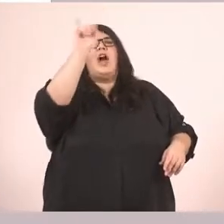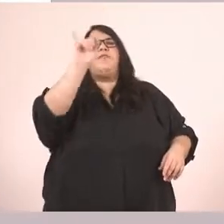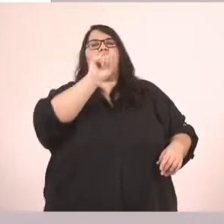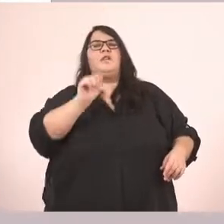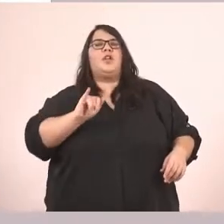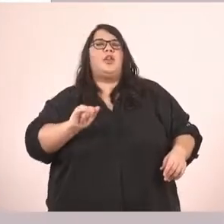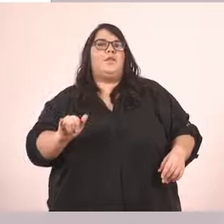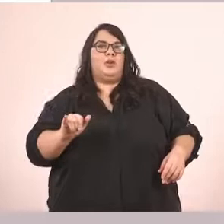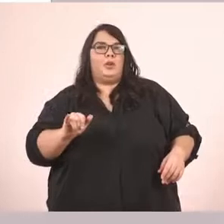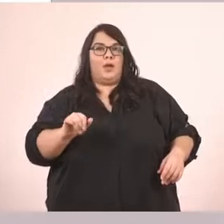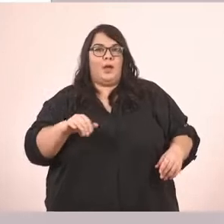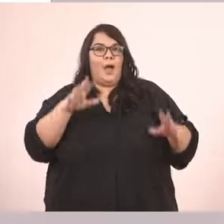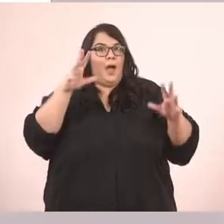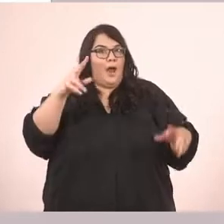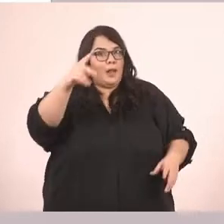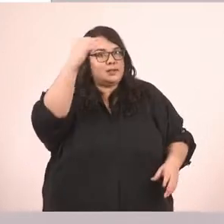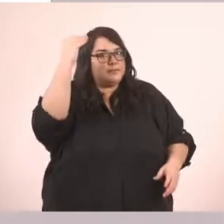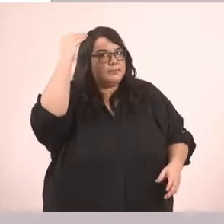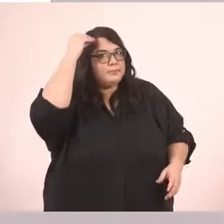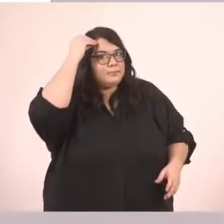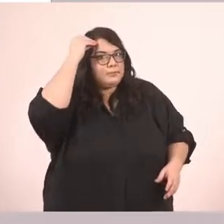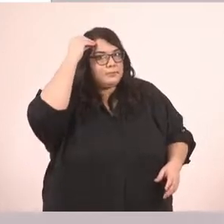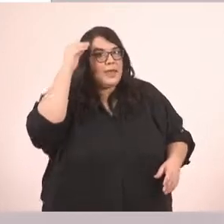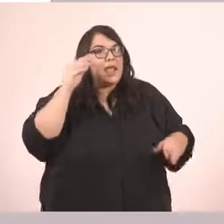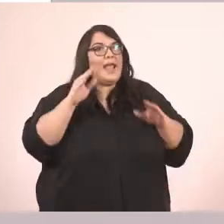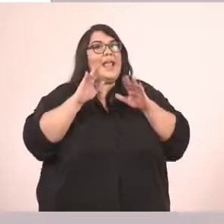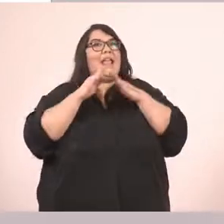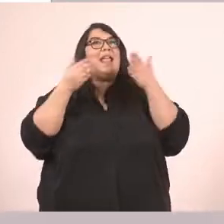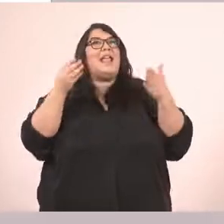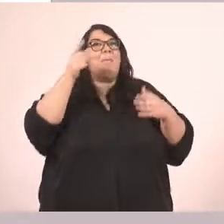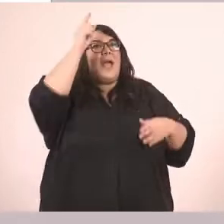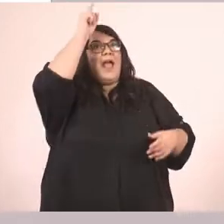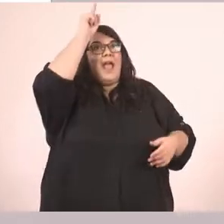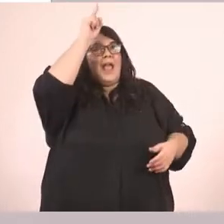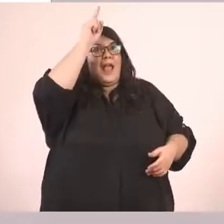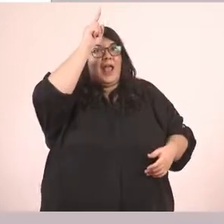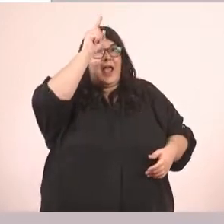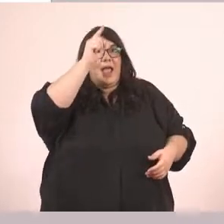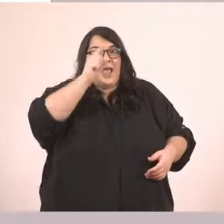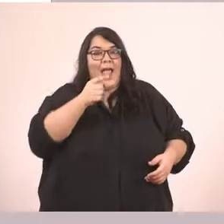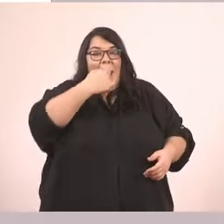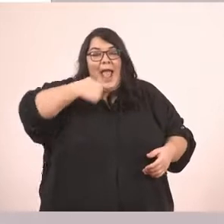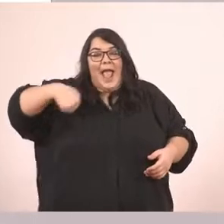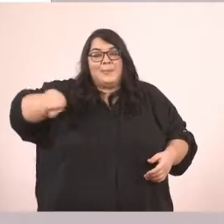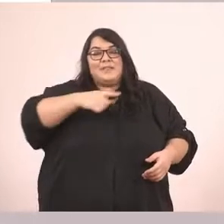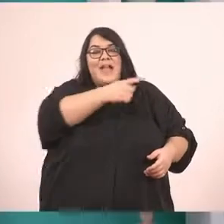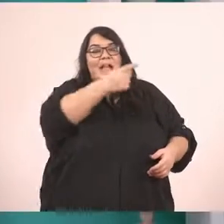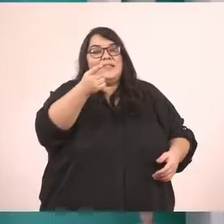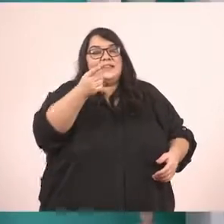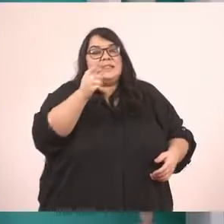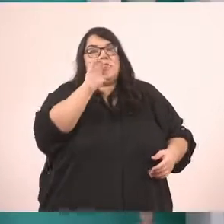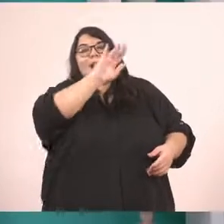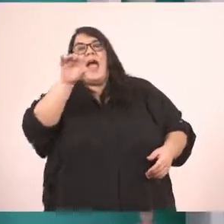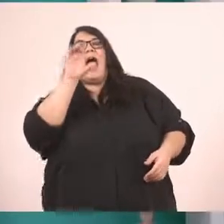αι. Άρα αυτό που πρέπει να θυμάστε είναι ότι το ρήμα είμαι στο εμείς και στο εσείς έχει κατάληξη έψιλον.